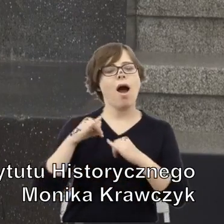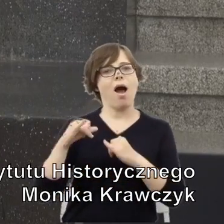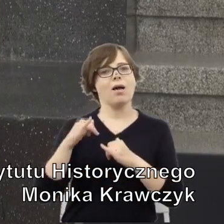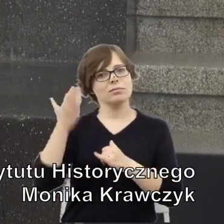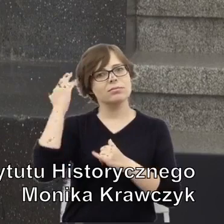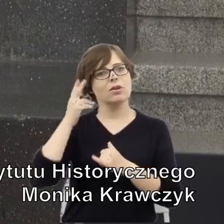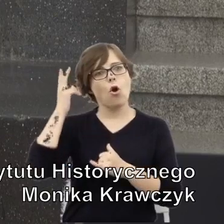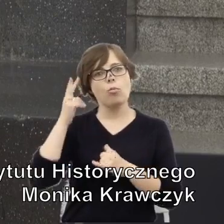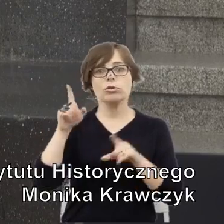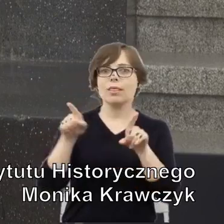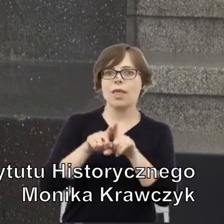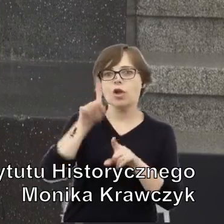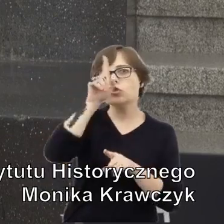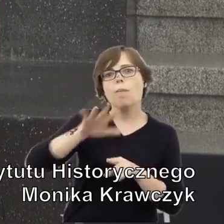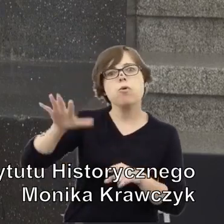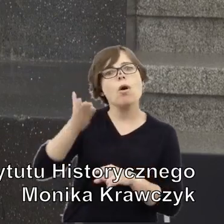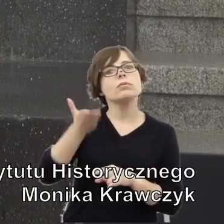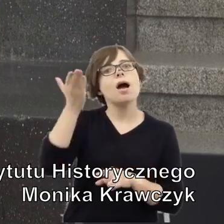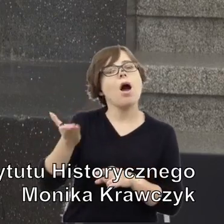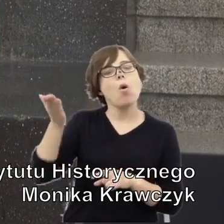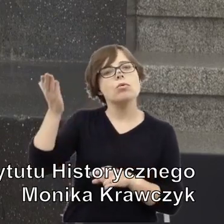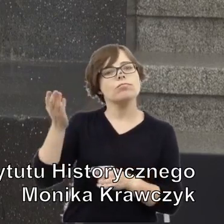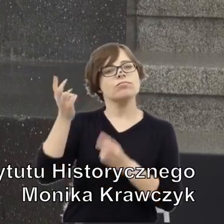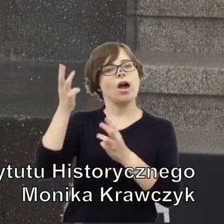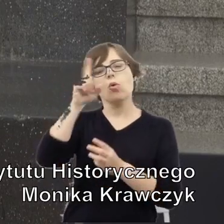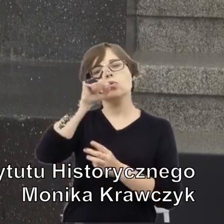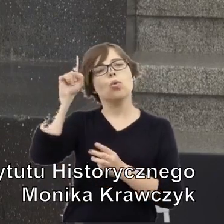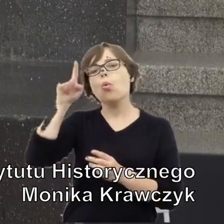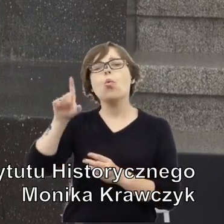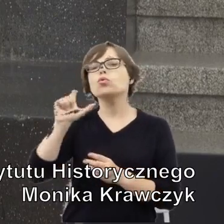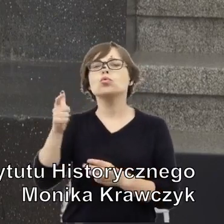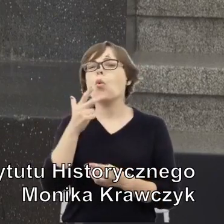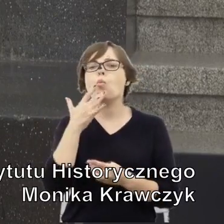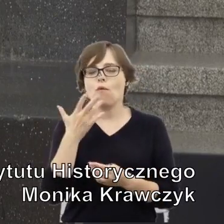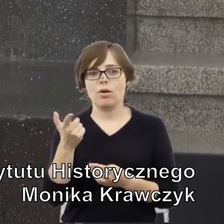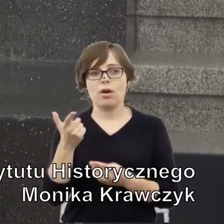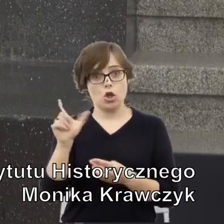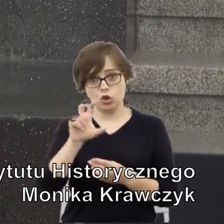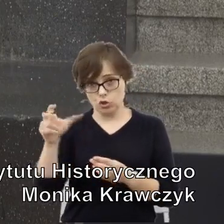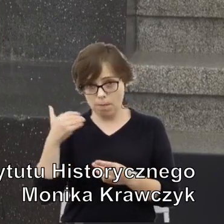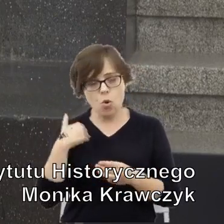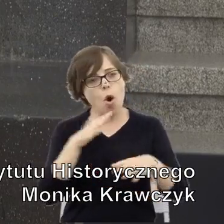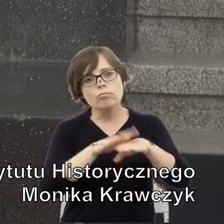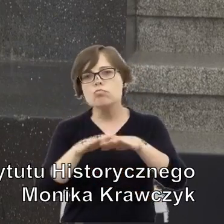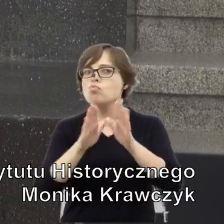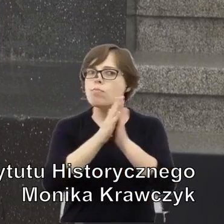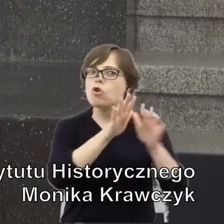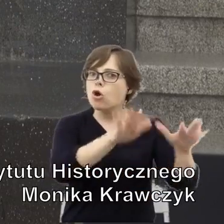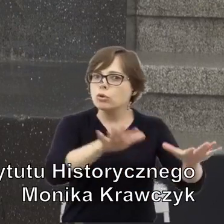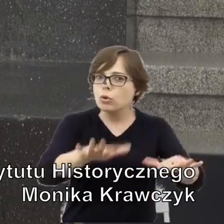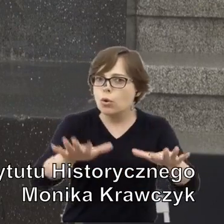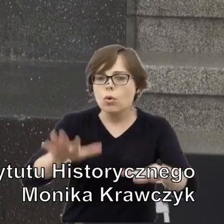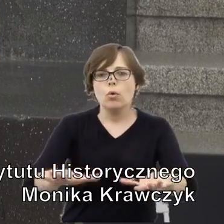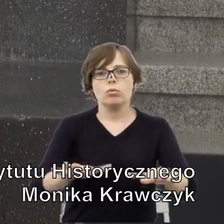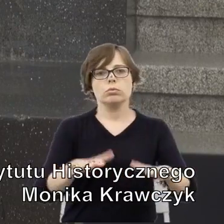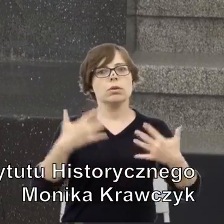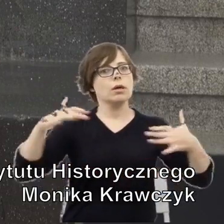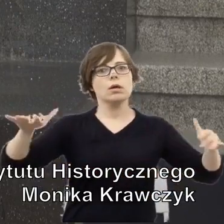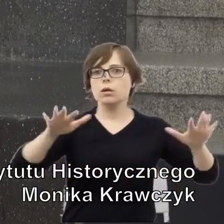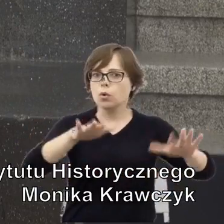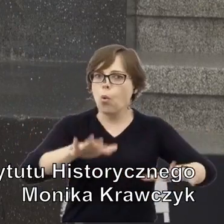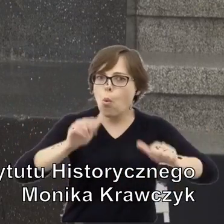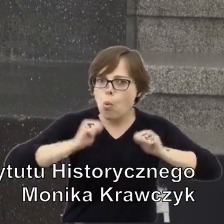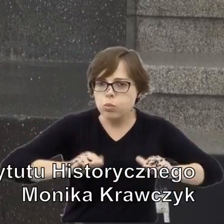społecznych? Czy nawoływano do jakiegoś opamiętania się wstrzemięźliwości i